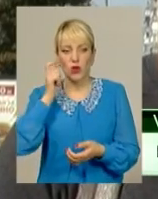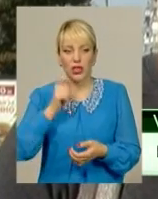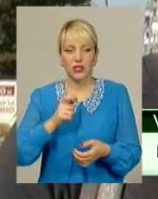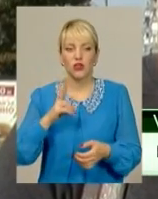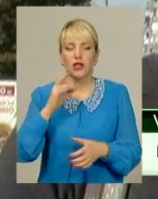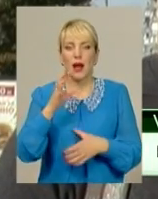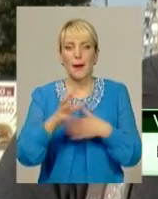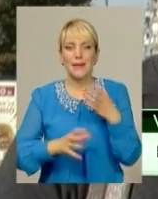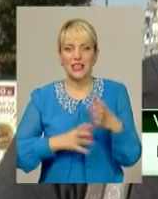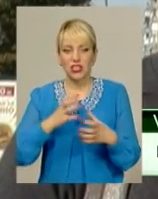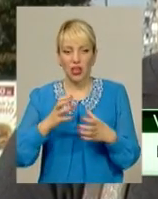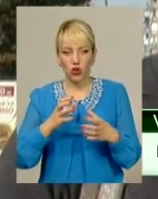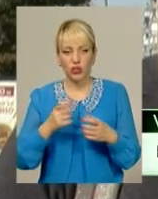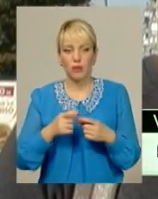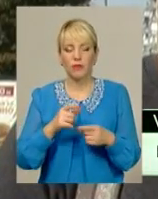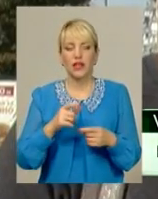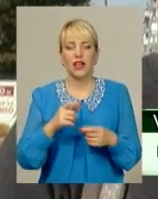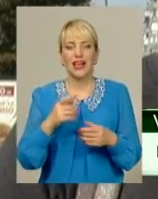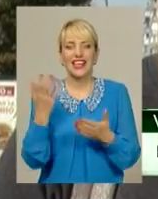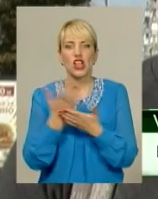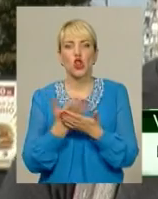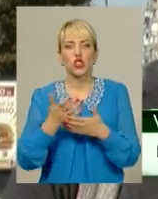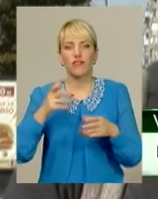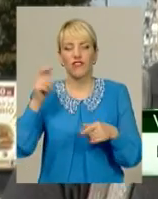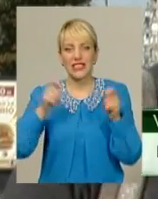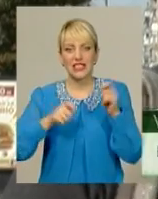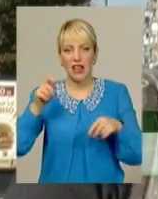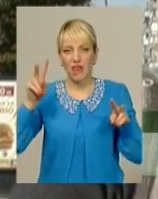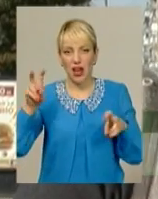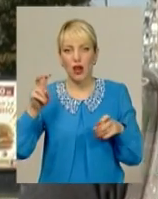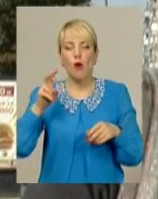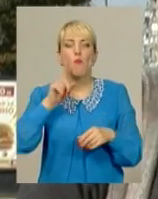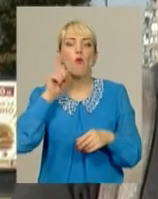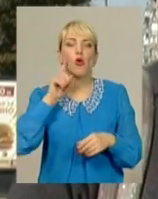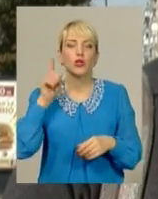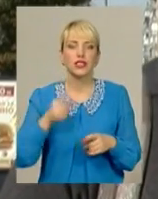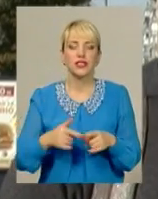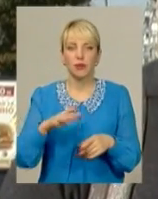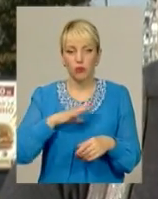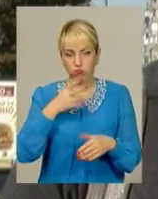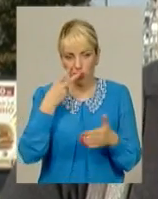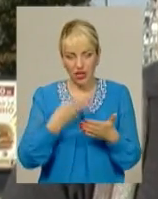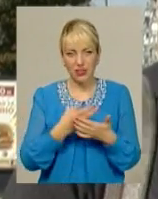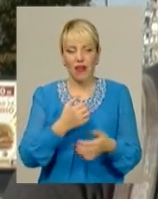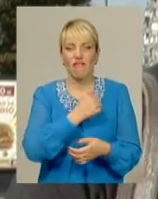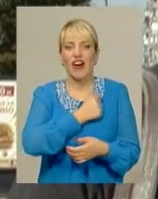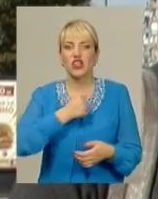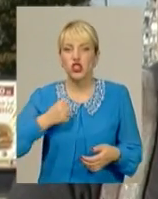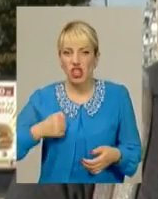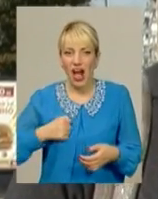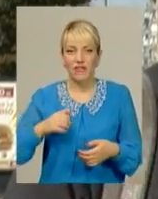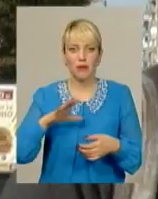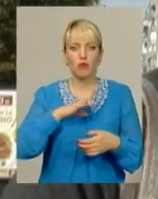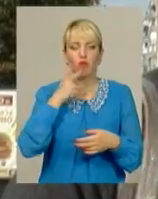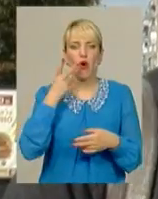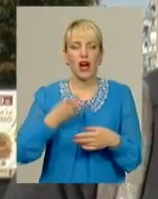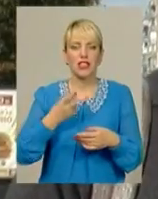і міжнародному конкурсі на кінофестивалі «Молодість» в минулому році, був показаний в Варшаві, був показаний на Днях